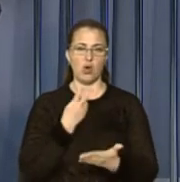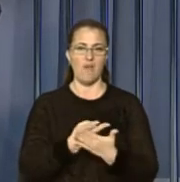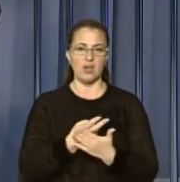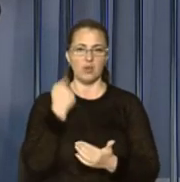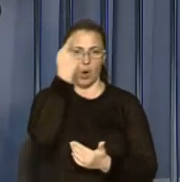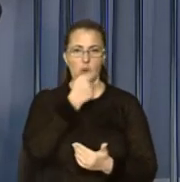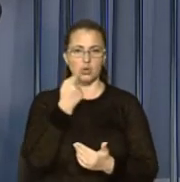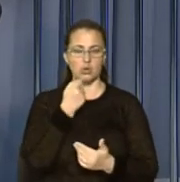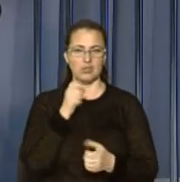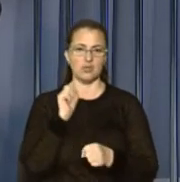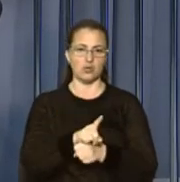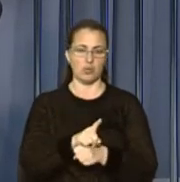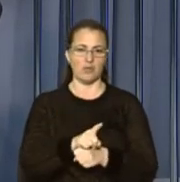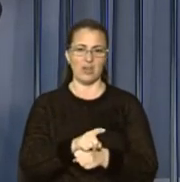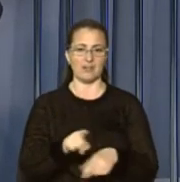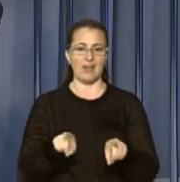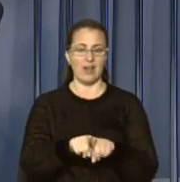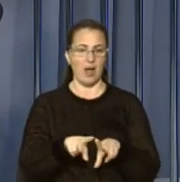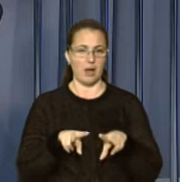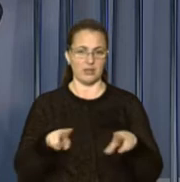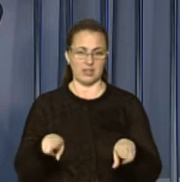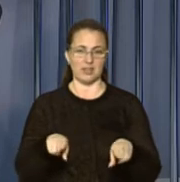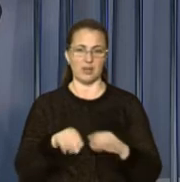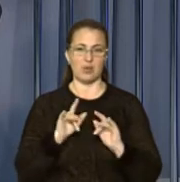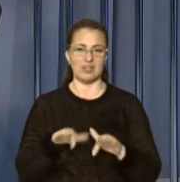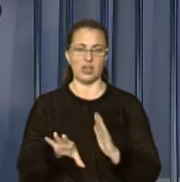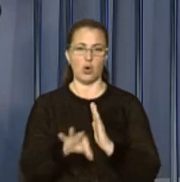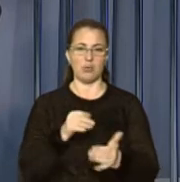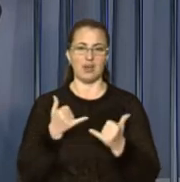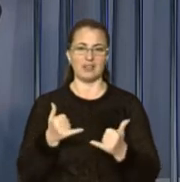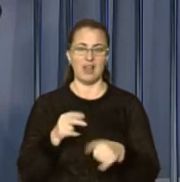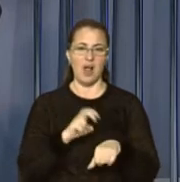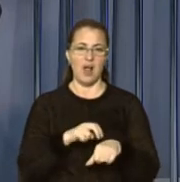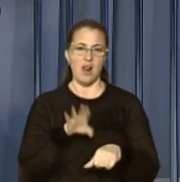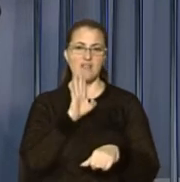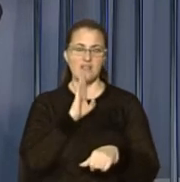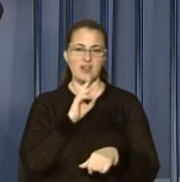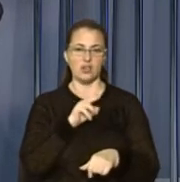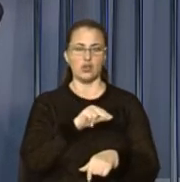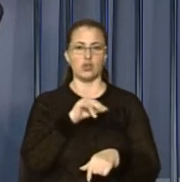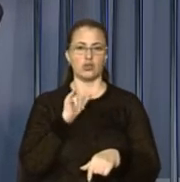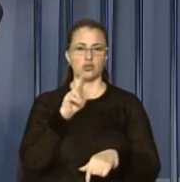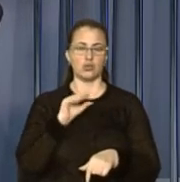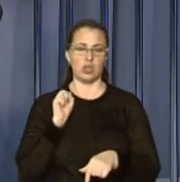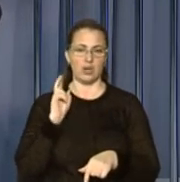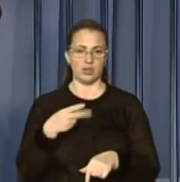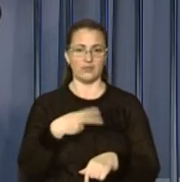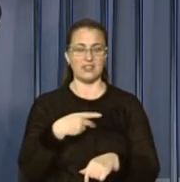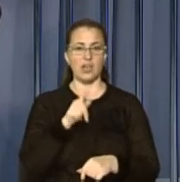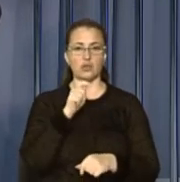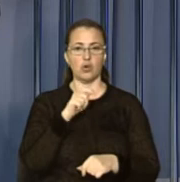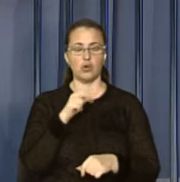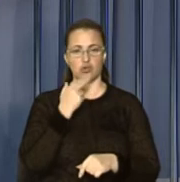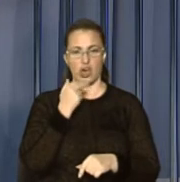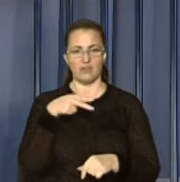особистого зобов'язання. Такий самий запобіжний захід обрали і для лікарки Анни Чущак. Нагадаю, 20 червня